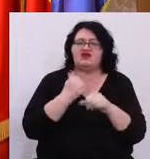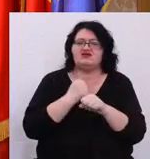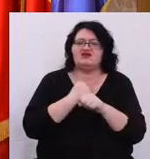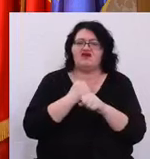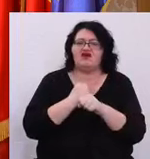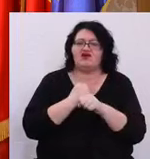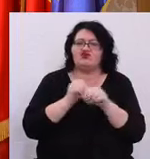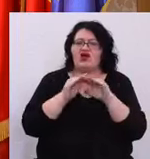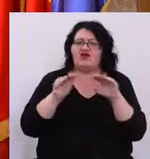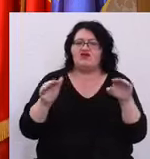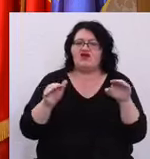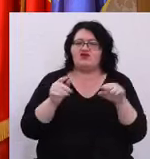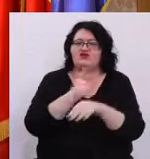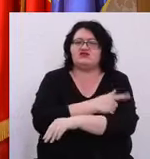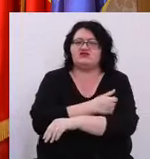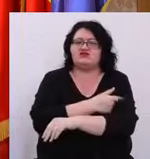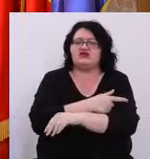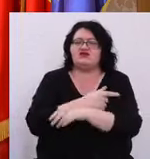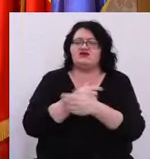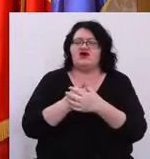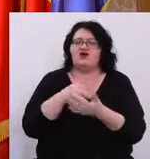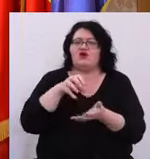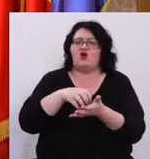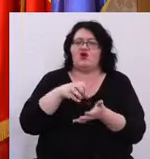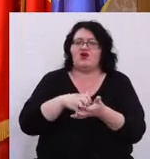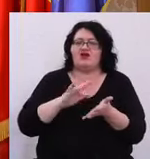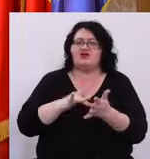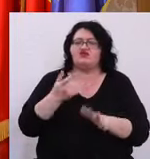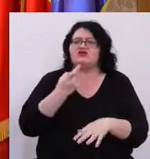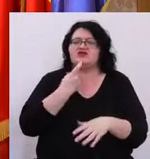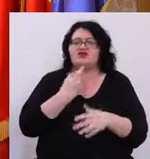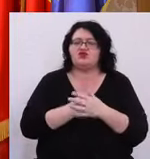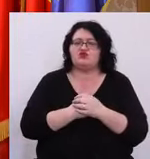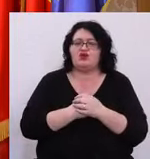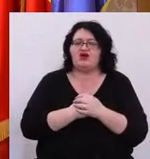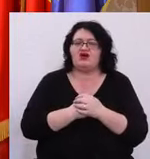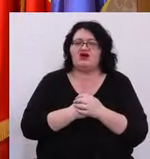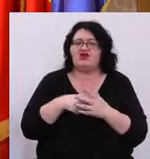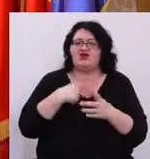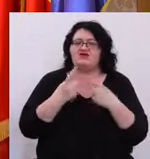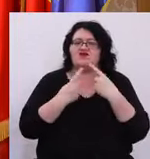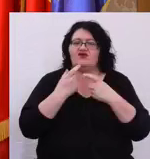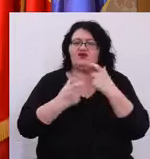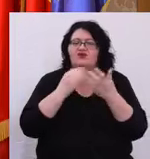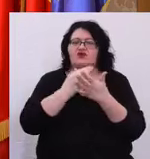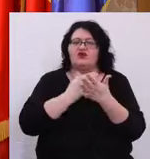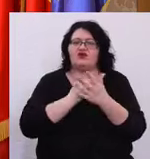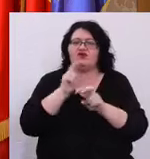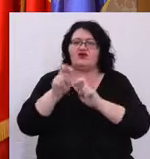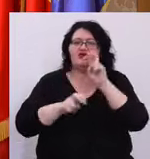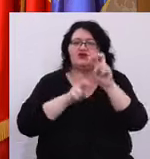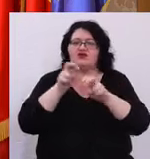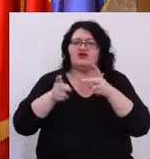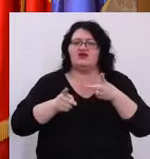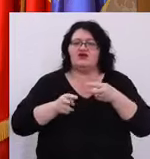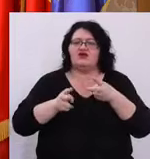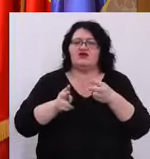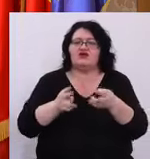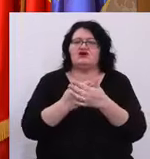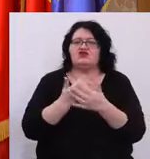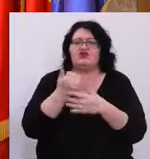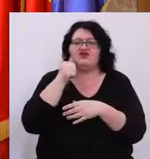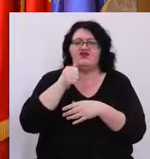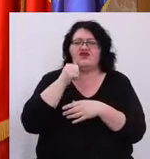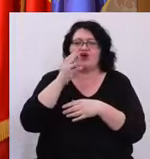desușoară la nivelul Spitalului Clinic Municipal de Urgență Timișoara Este programul de screening al cancerului de